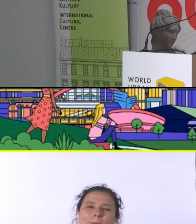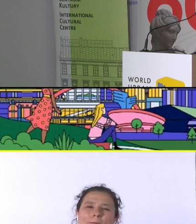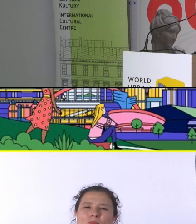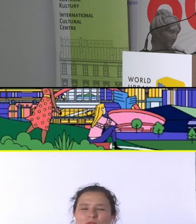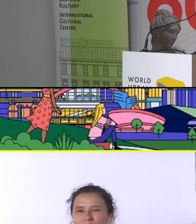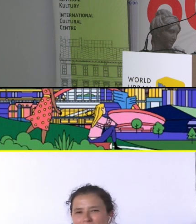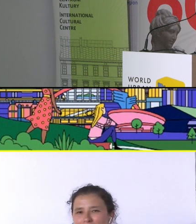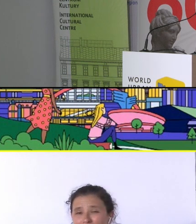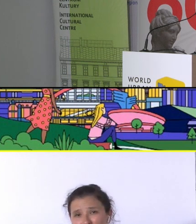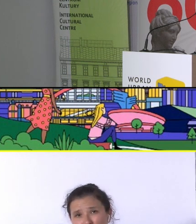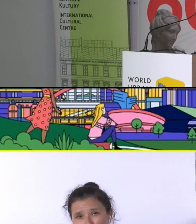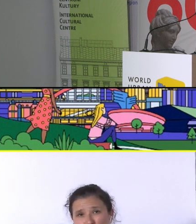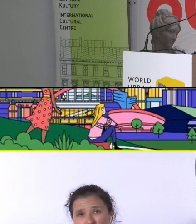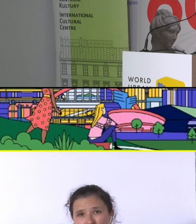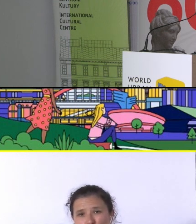włączenie,